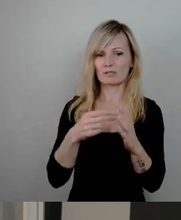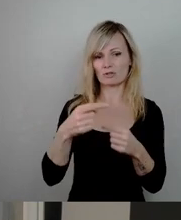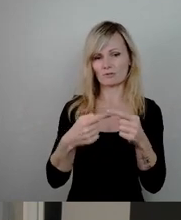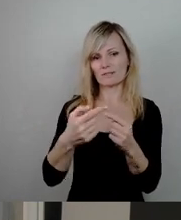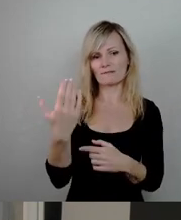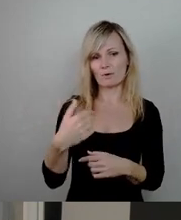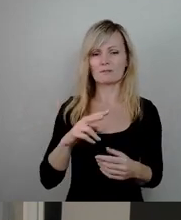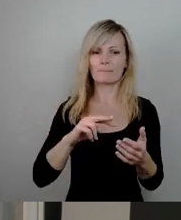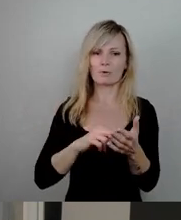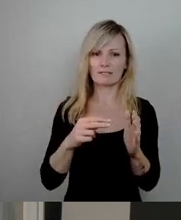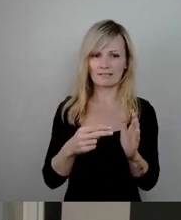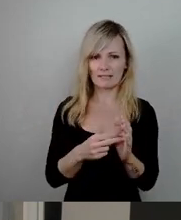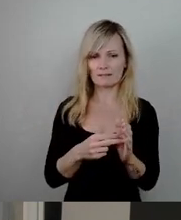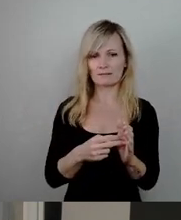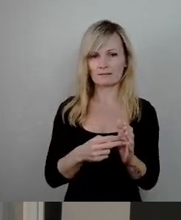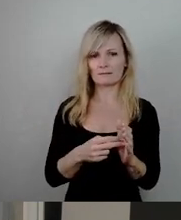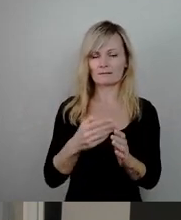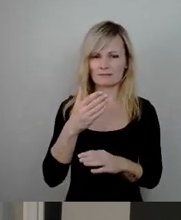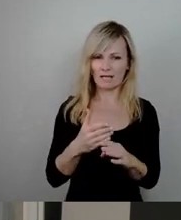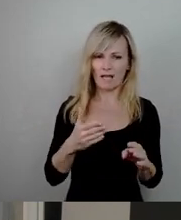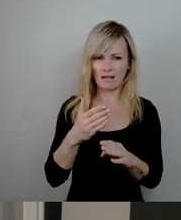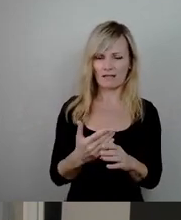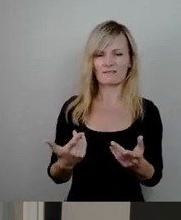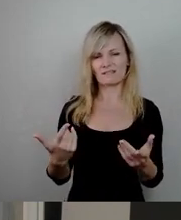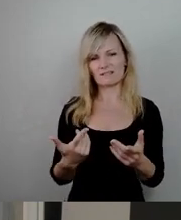in Teilen torpediert worden und war nicht sachdienlich.